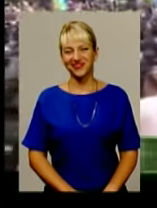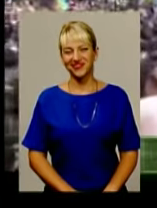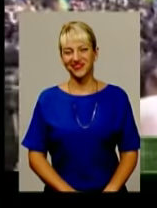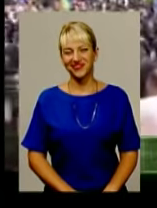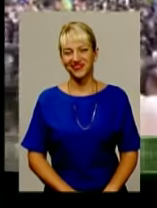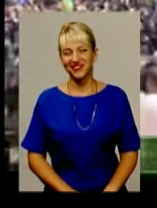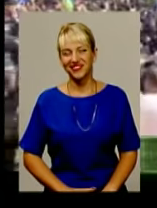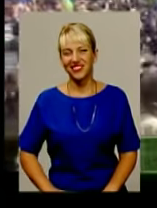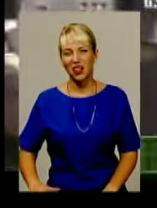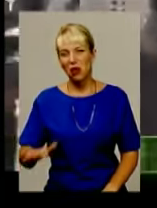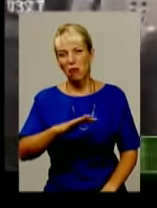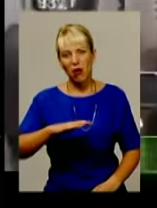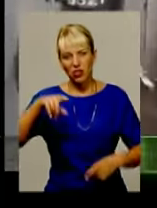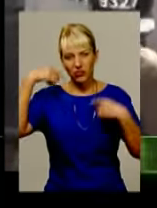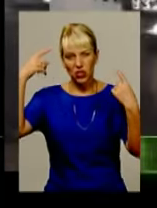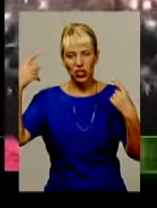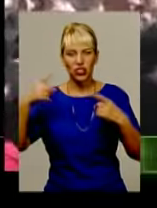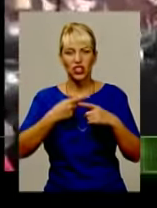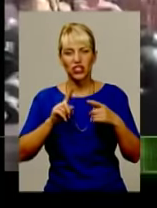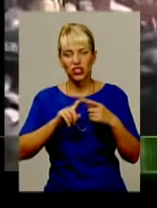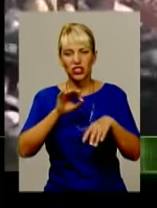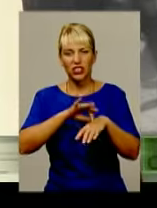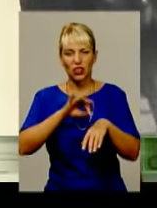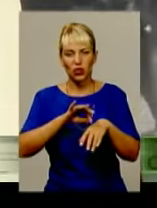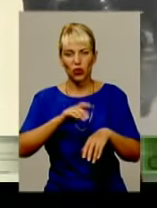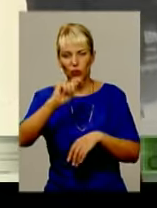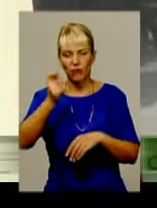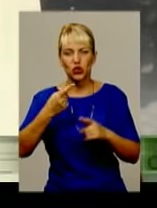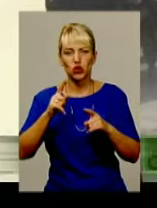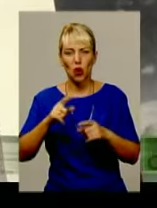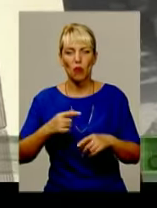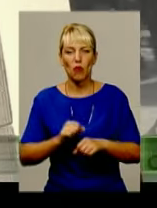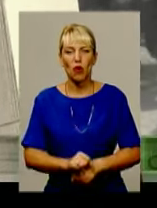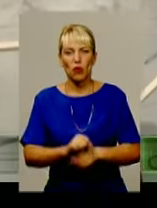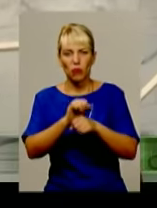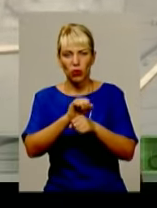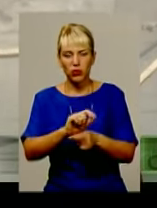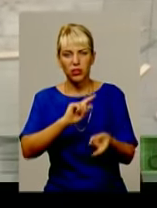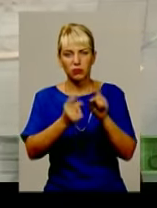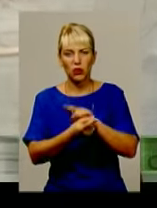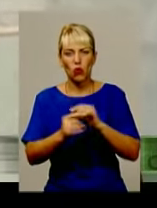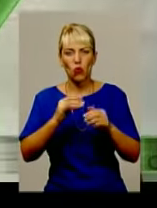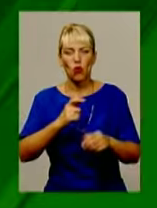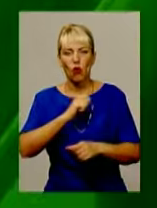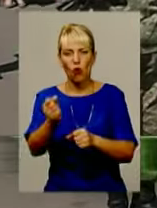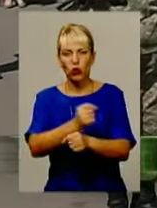Масовий психоз чи синдром війни? Чому мирна акція протесту під стінами парламенту переросла у збройну суточку?